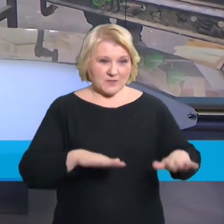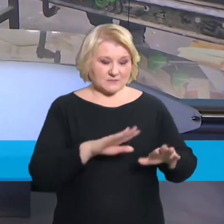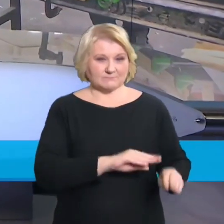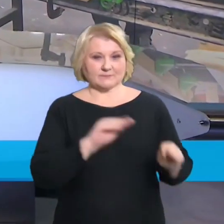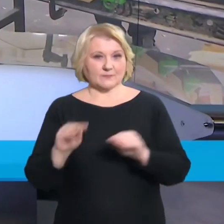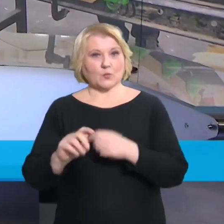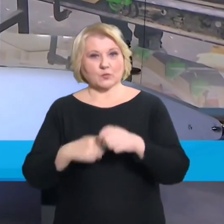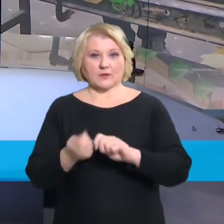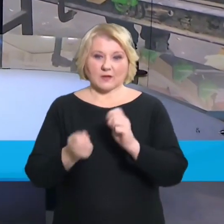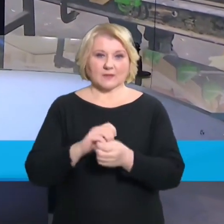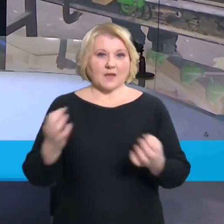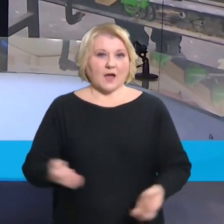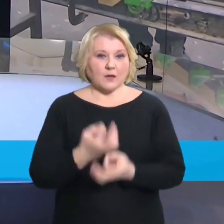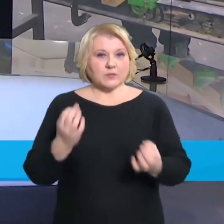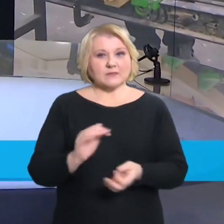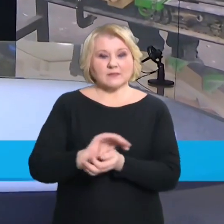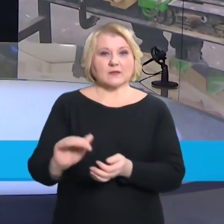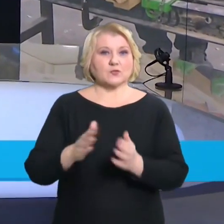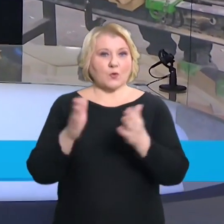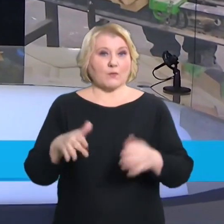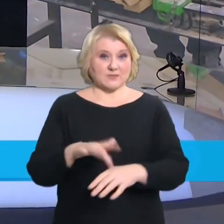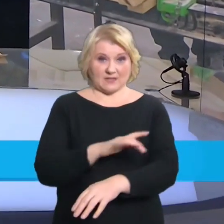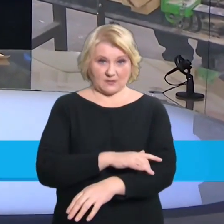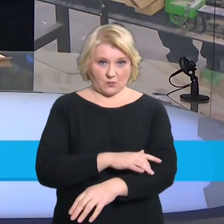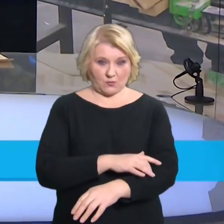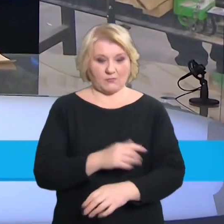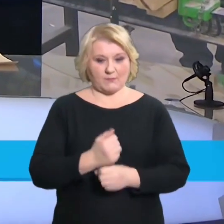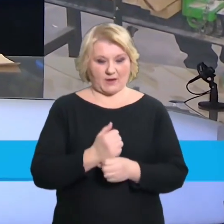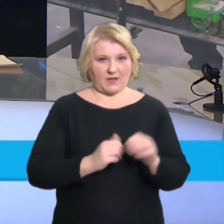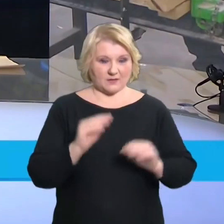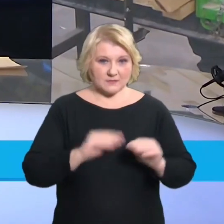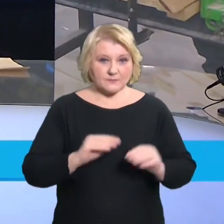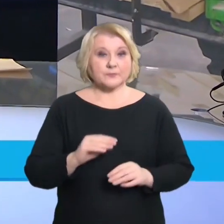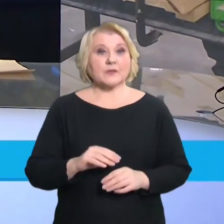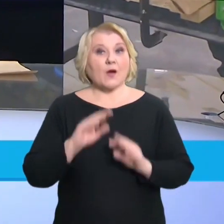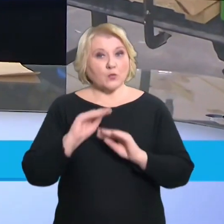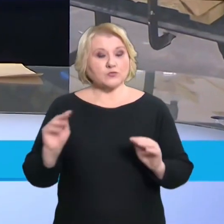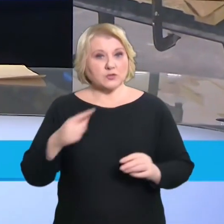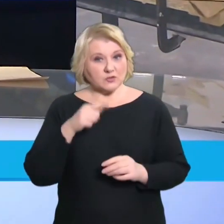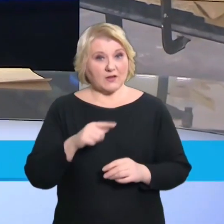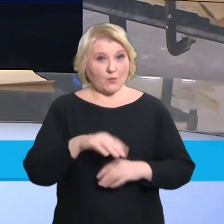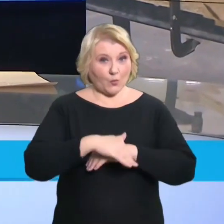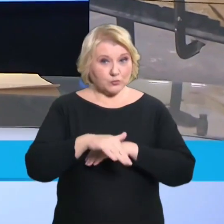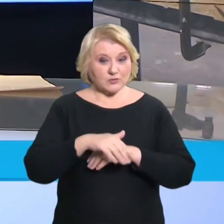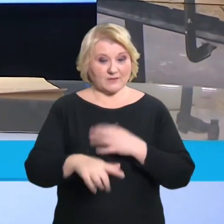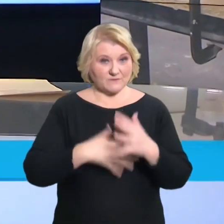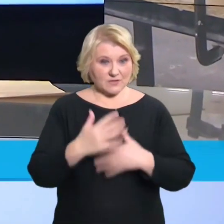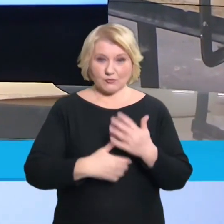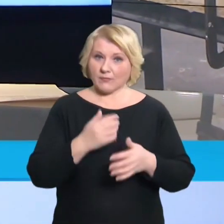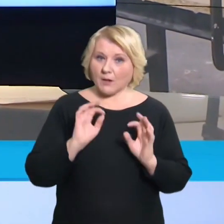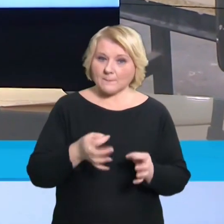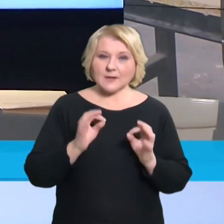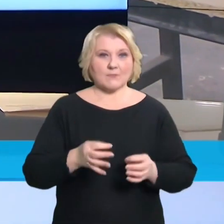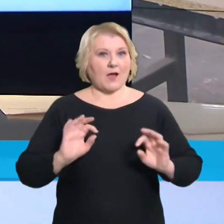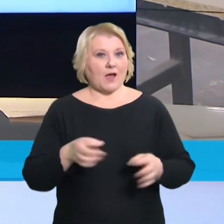nábytek pro domov seniorů. A jak potvrzují sami učitele, pro učně je taková výroba zajímavým způsobem, jak si oživit